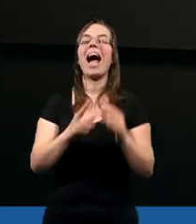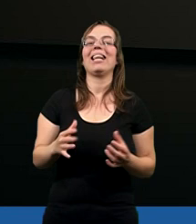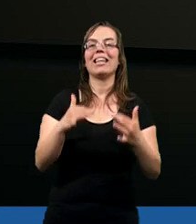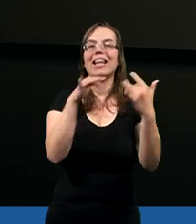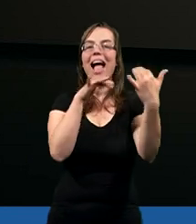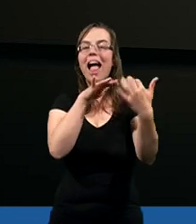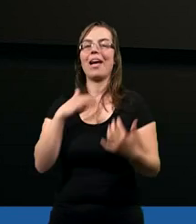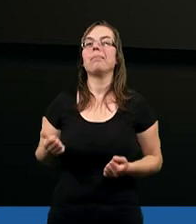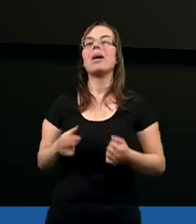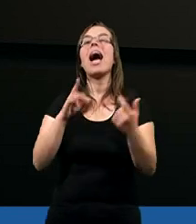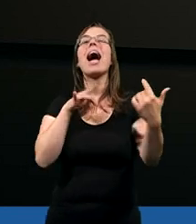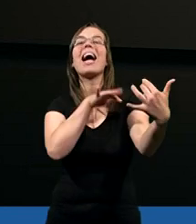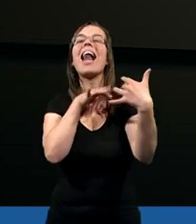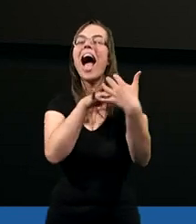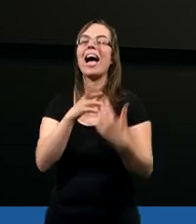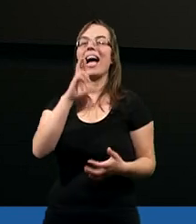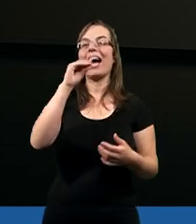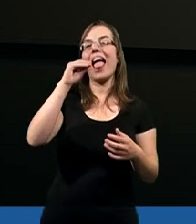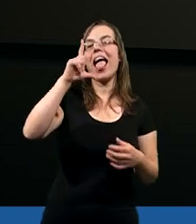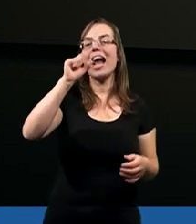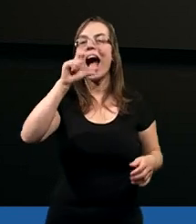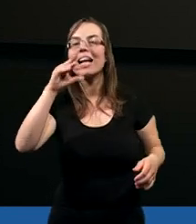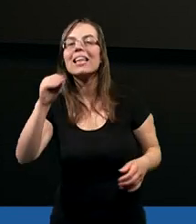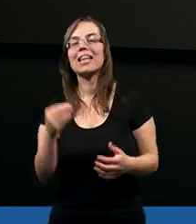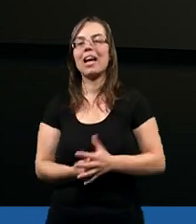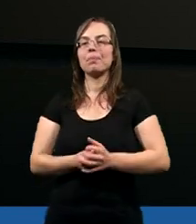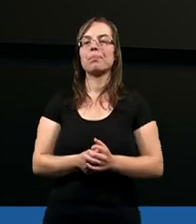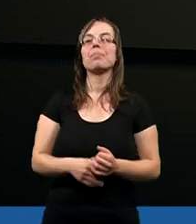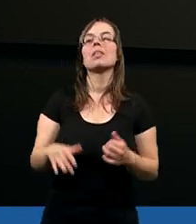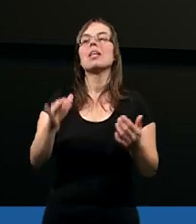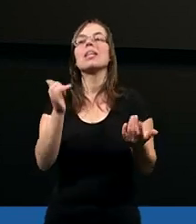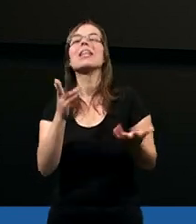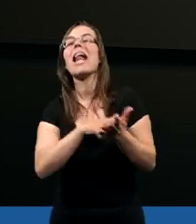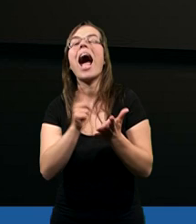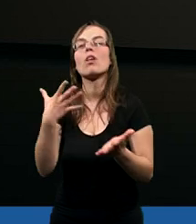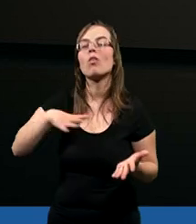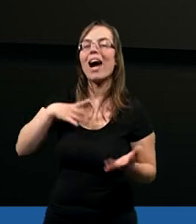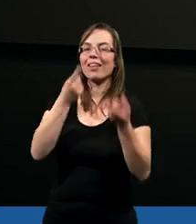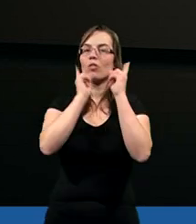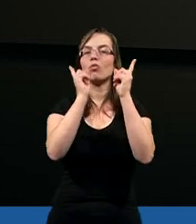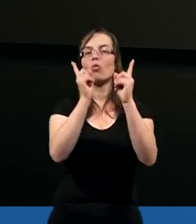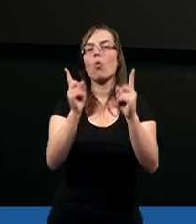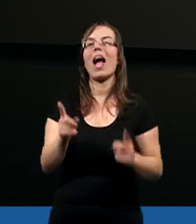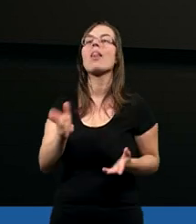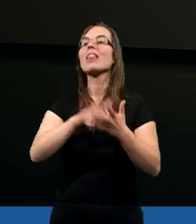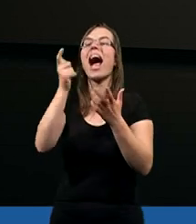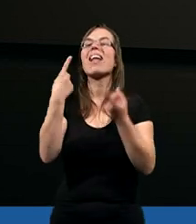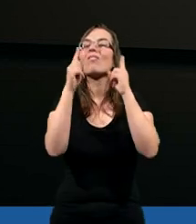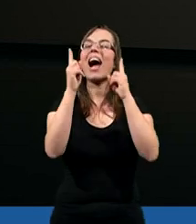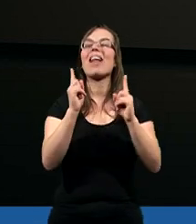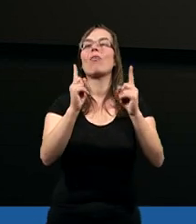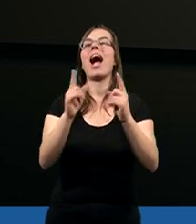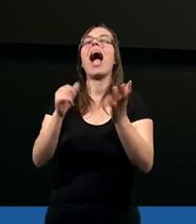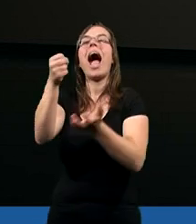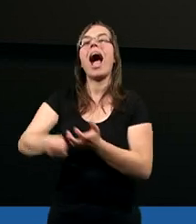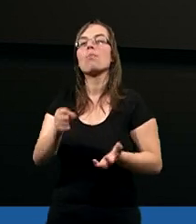Gdy mówimy o relacjach, to na co warto zwrócić uwagę, na co zwraca uwagę